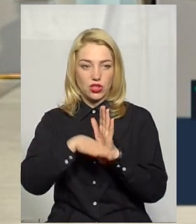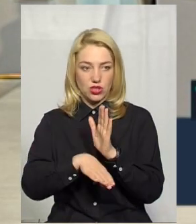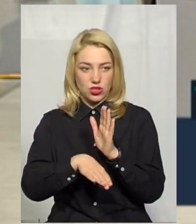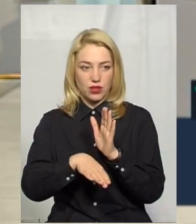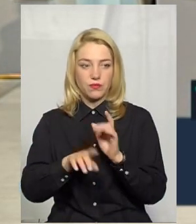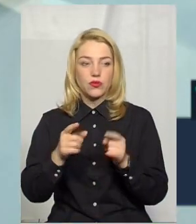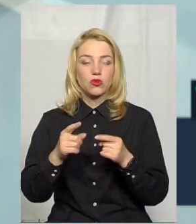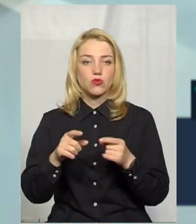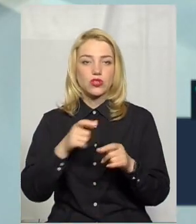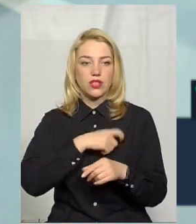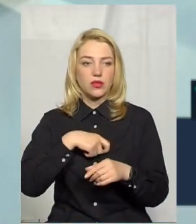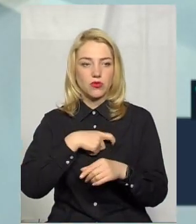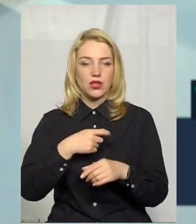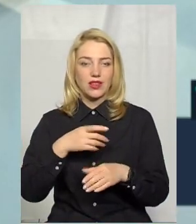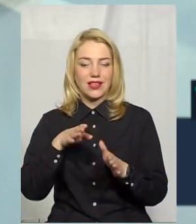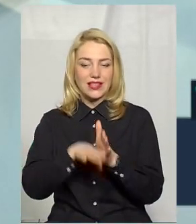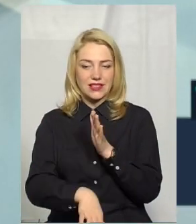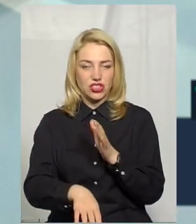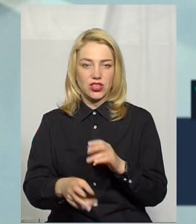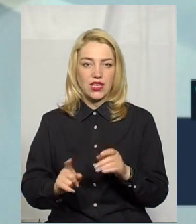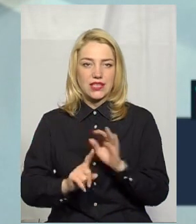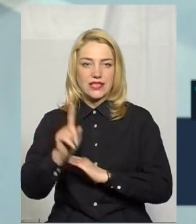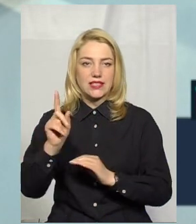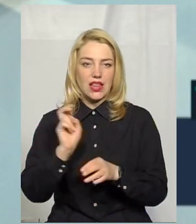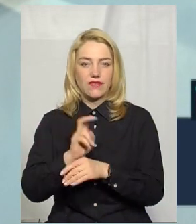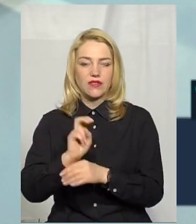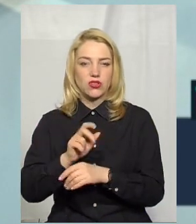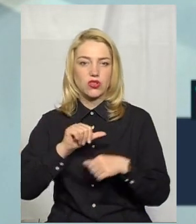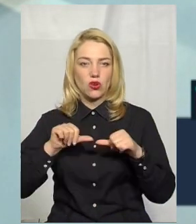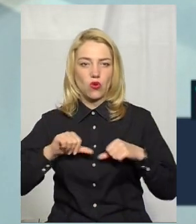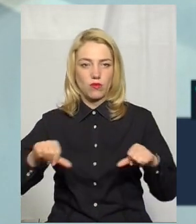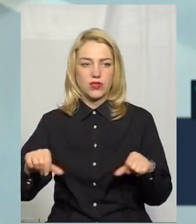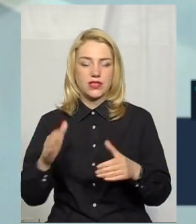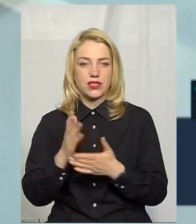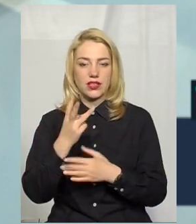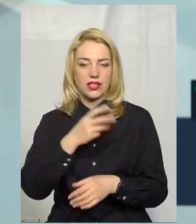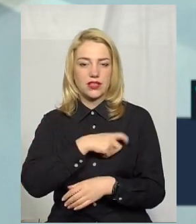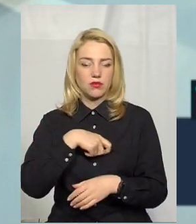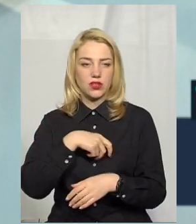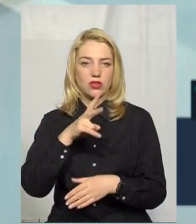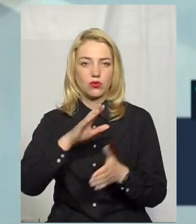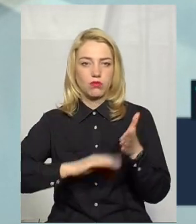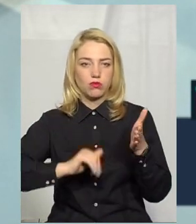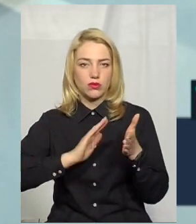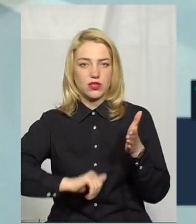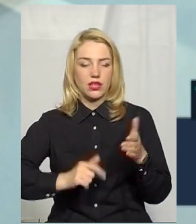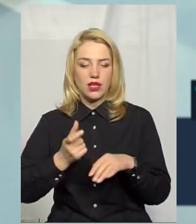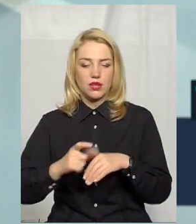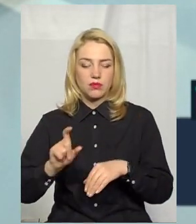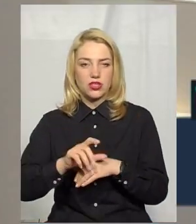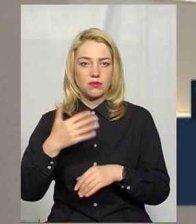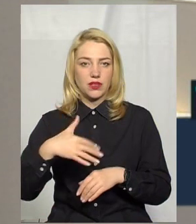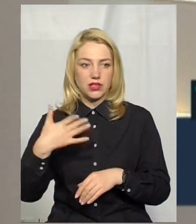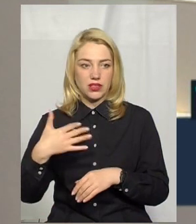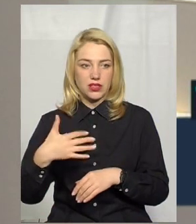Депутати, до речі, гірше стали відвідувати комісії Є три депутати, які пропустили більше 50